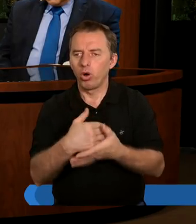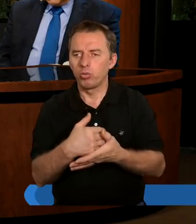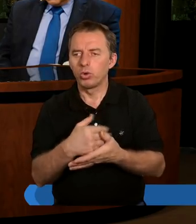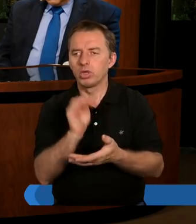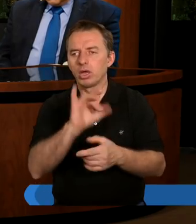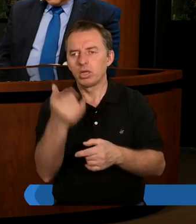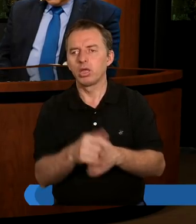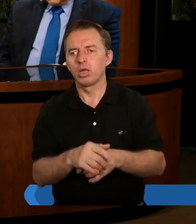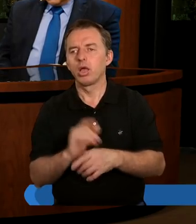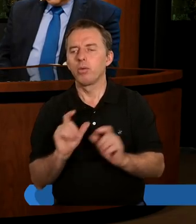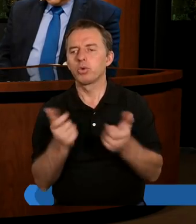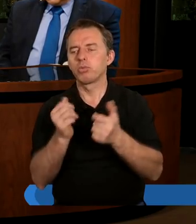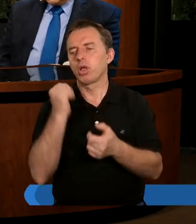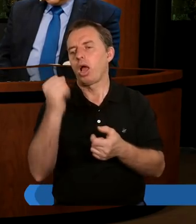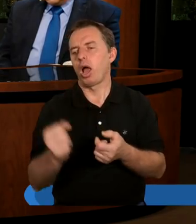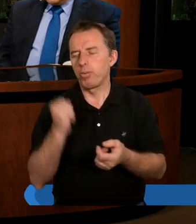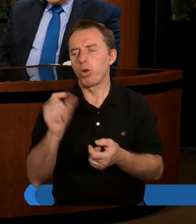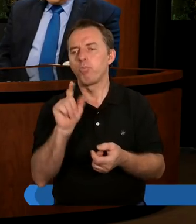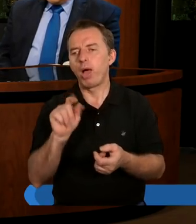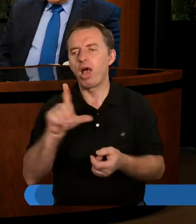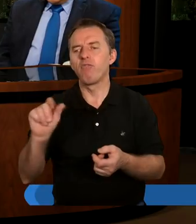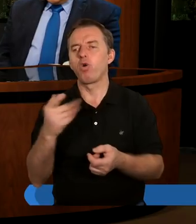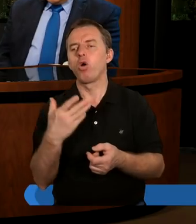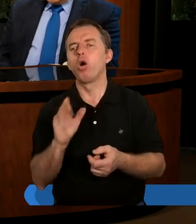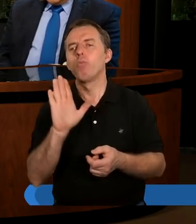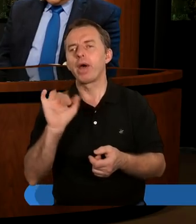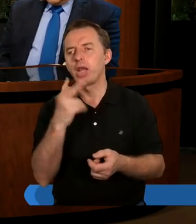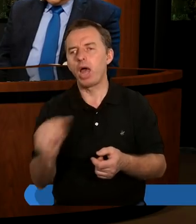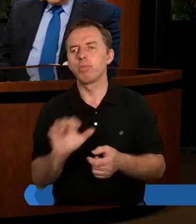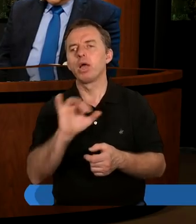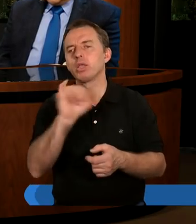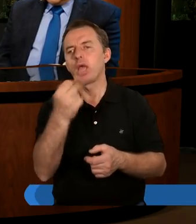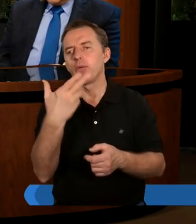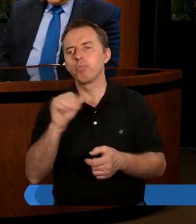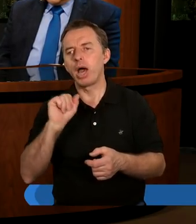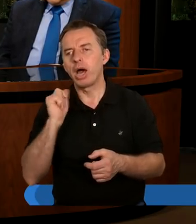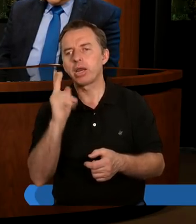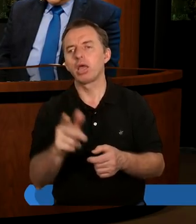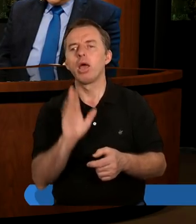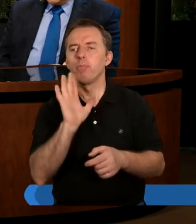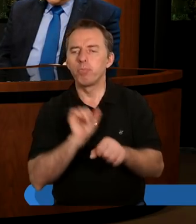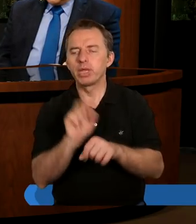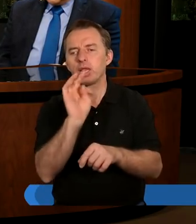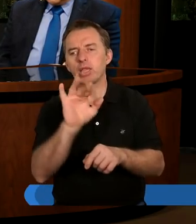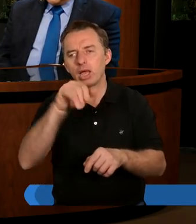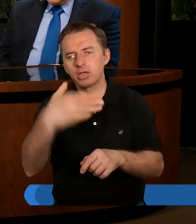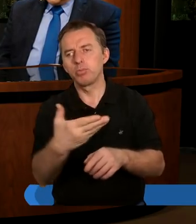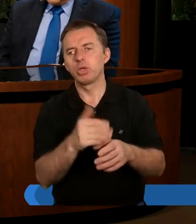pomóż nam tak jak było to w przypadku apostoła Pawła, Barnaby, Jana Marka, być takimi